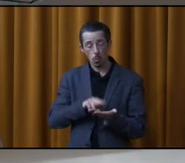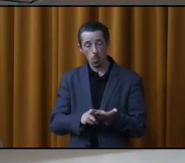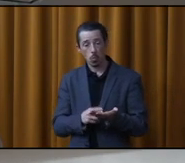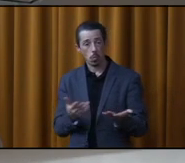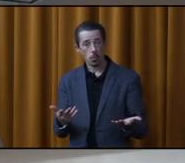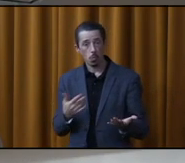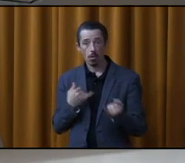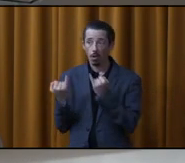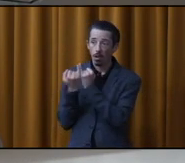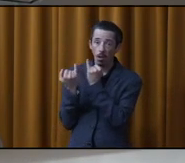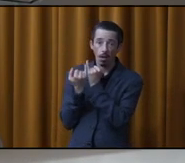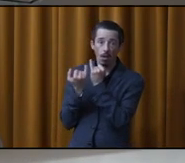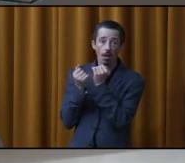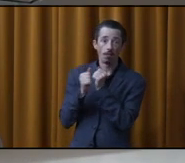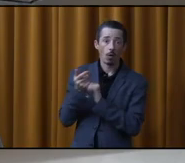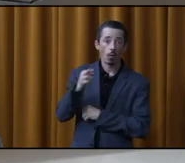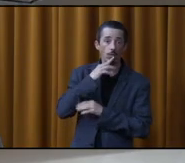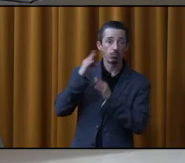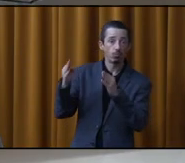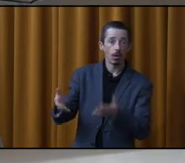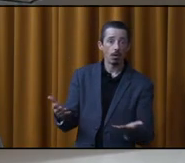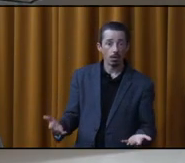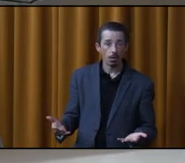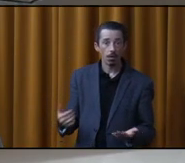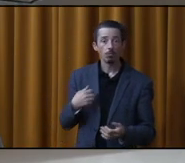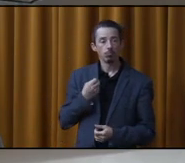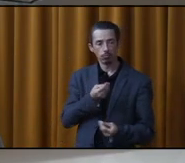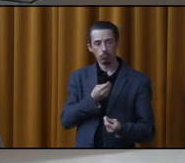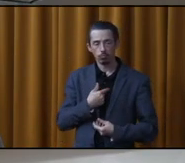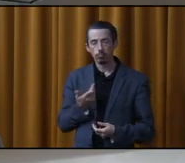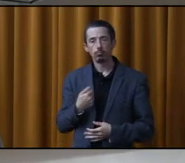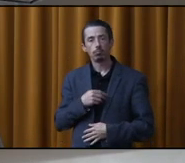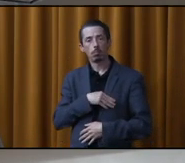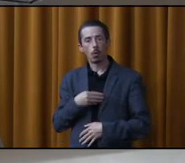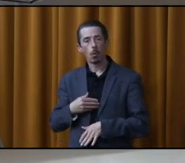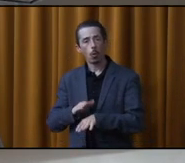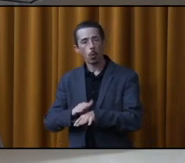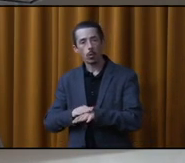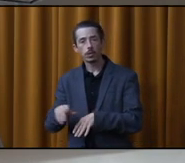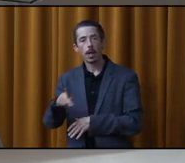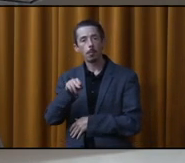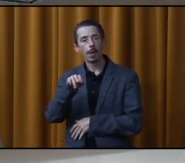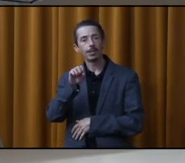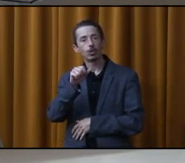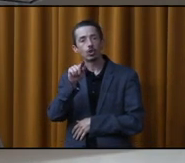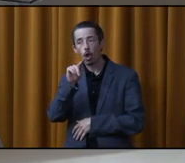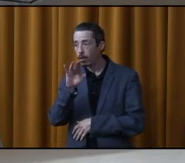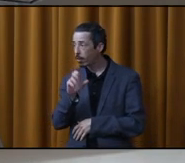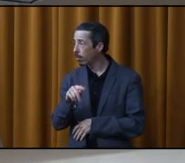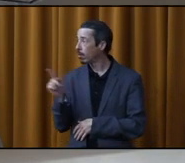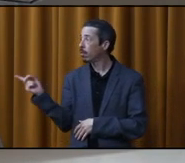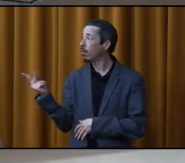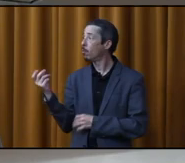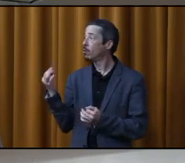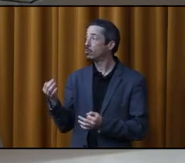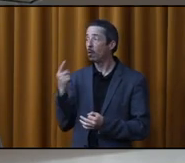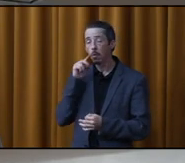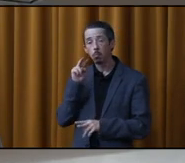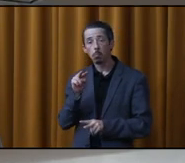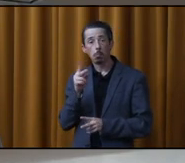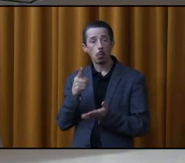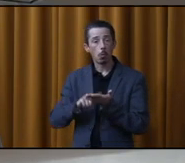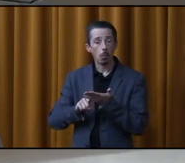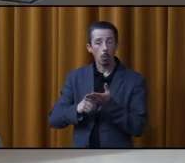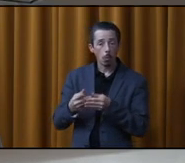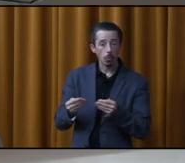je n'irai pas me battre avec un restaurant. » J'ai dit « Je vais aller voir M. le maire, je vais parler au conseiller M. Prescott. Ce sont des gens qui sont capables de rédiger les situations.